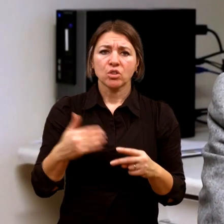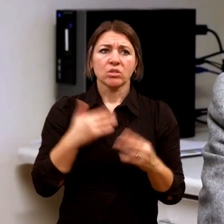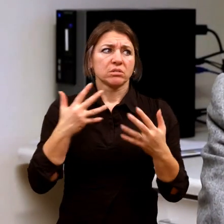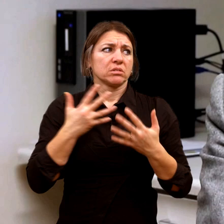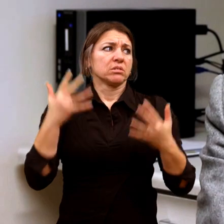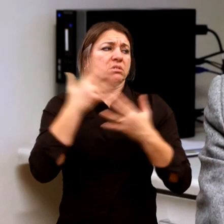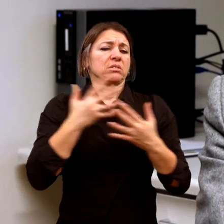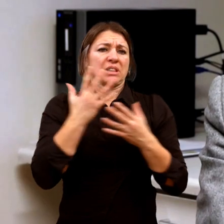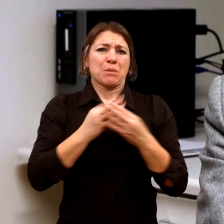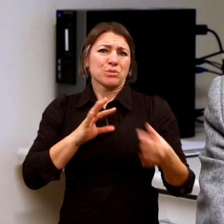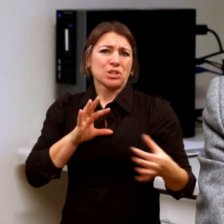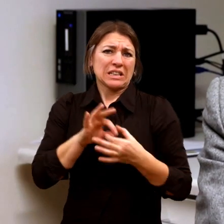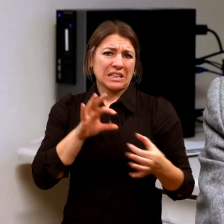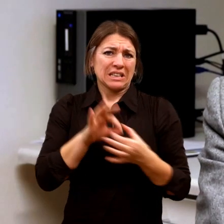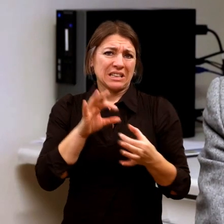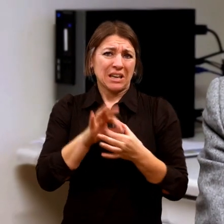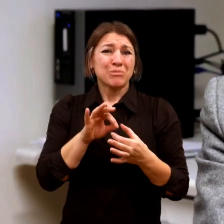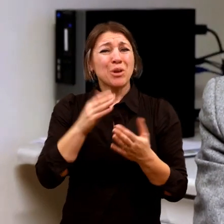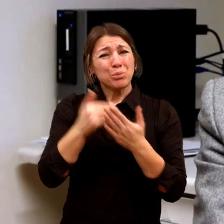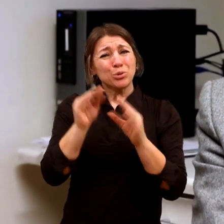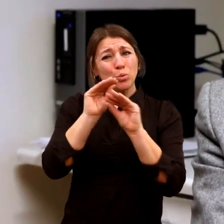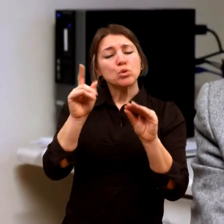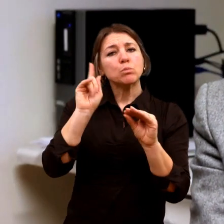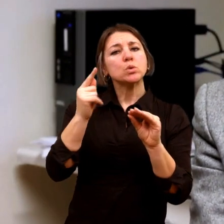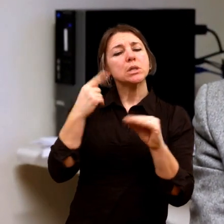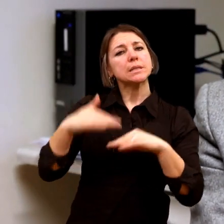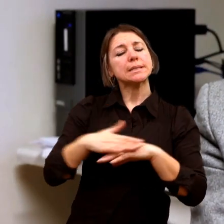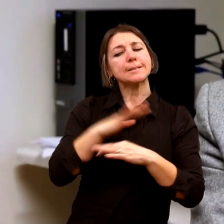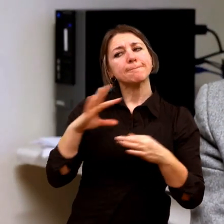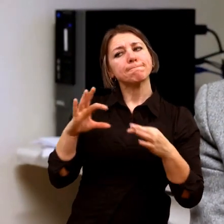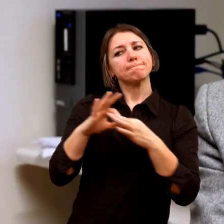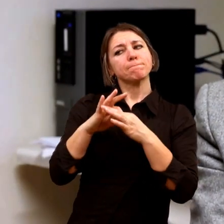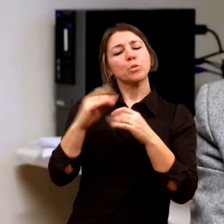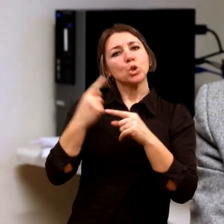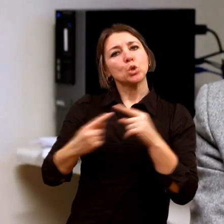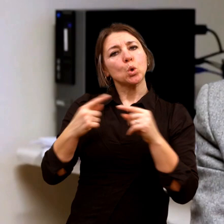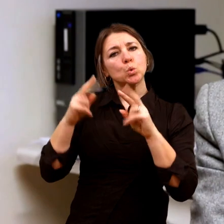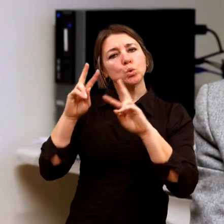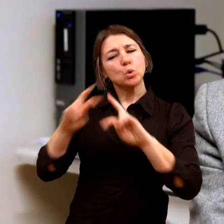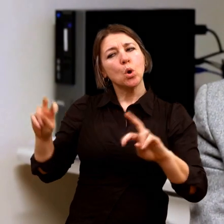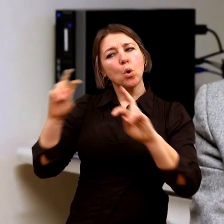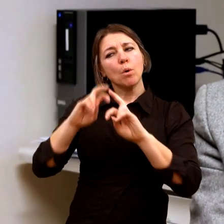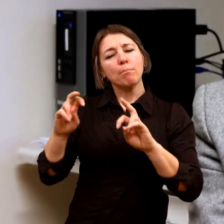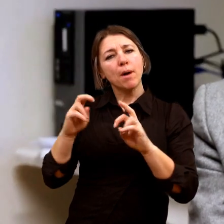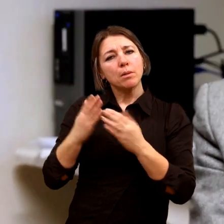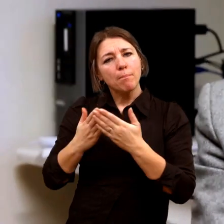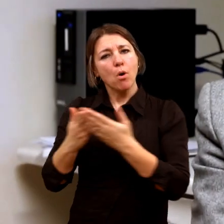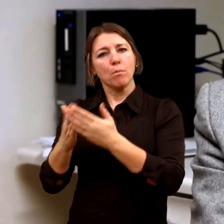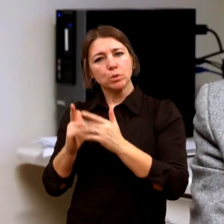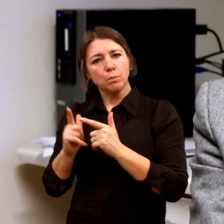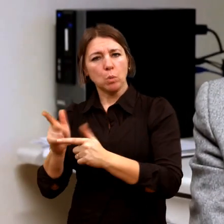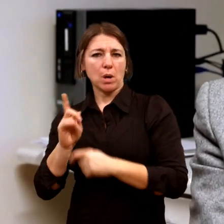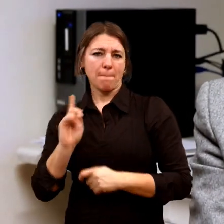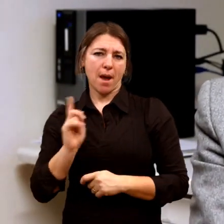tohle vyžaduje vždycky důkladné prozkoumání, ale na druhé